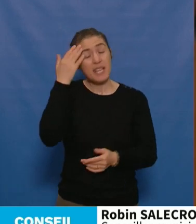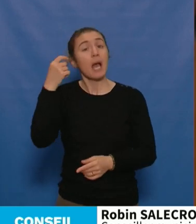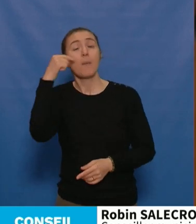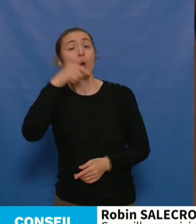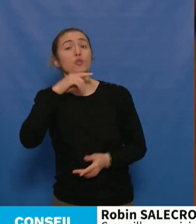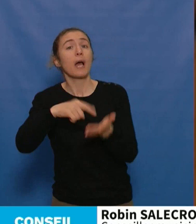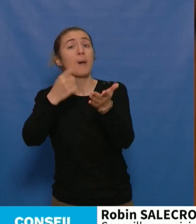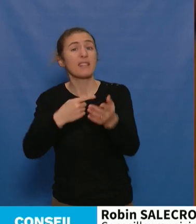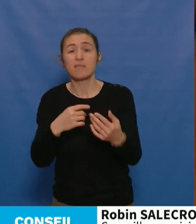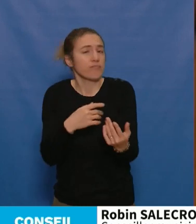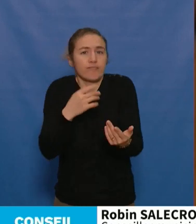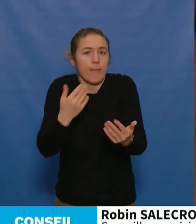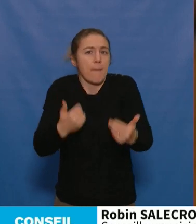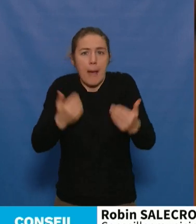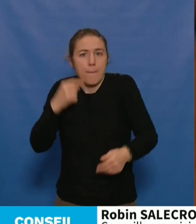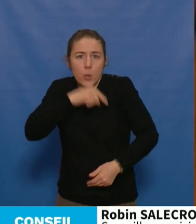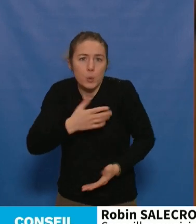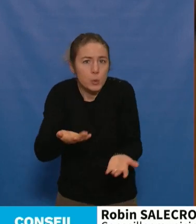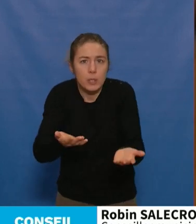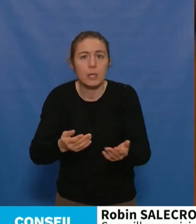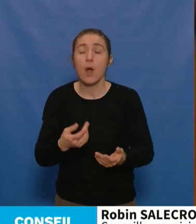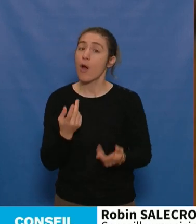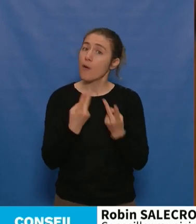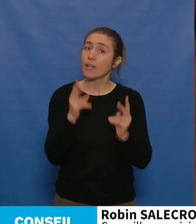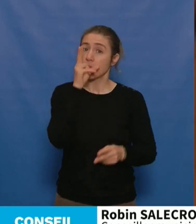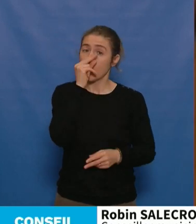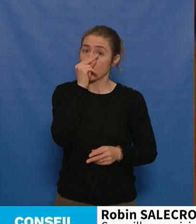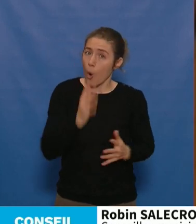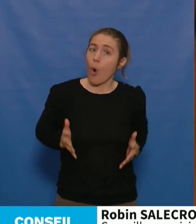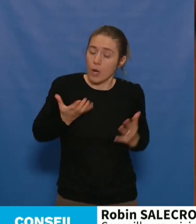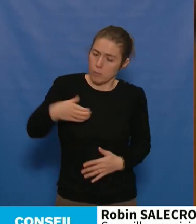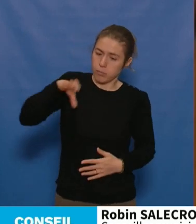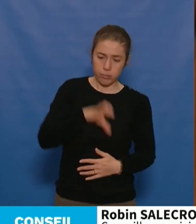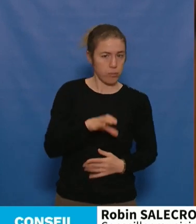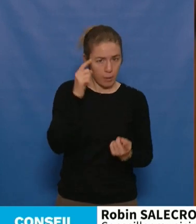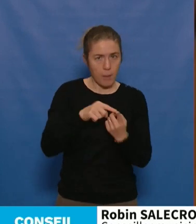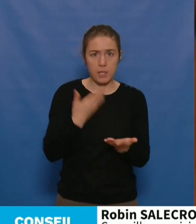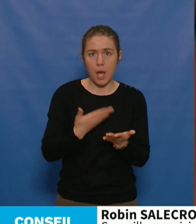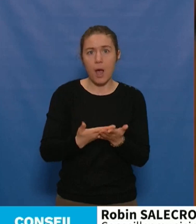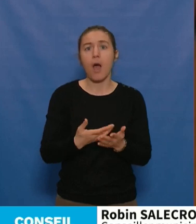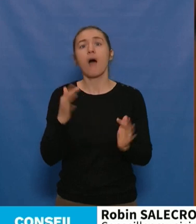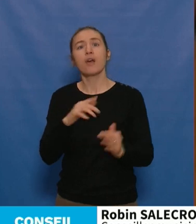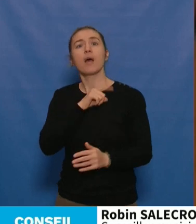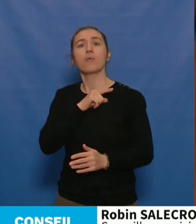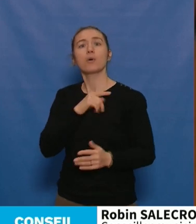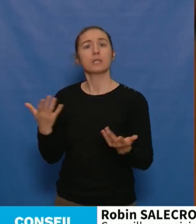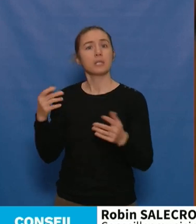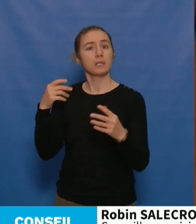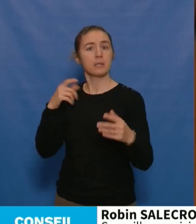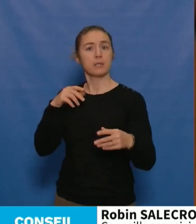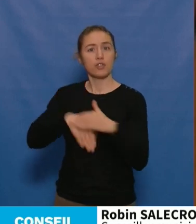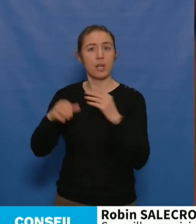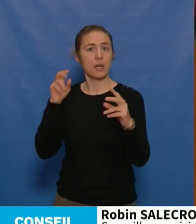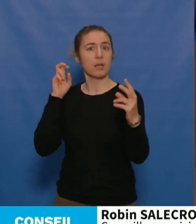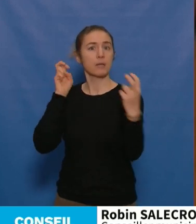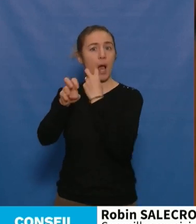fois reste un mensonge. La ville de Nantes a investi de manière massive sur ces enjeux-là. La question d'une brigade métropolitaine des transports en commun, la